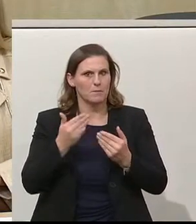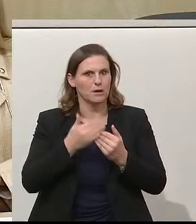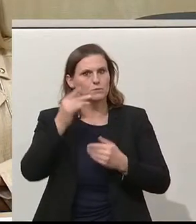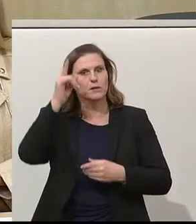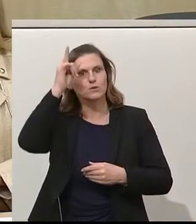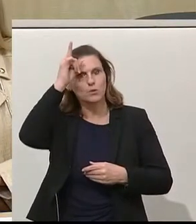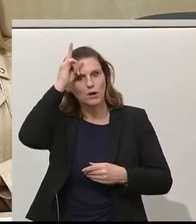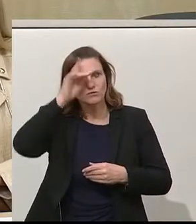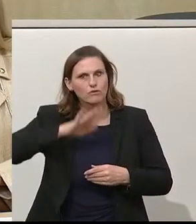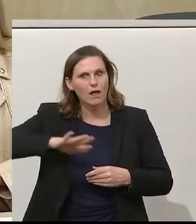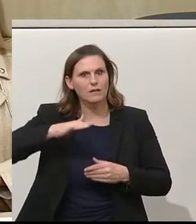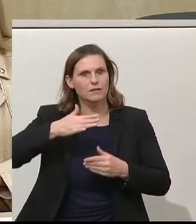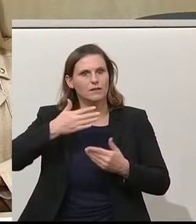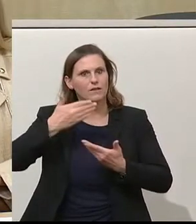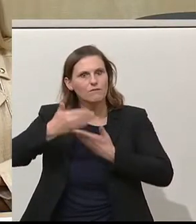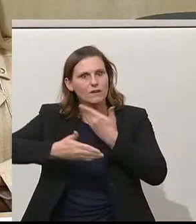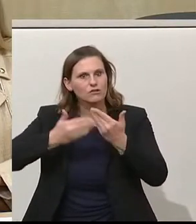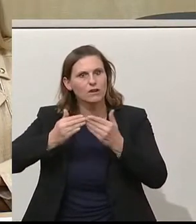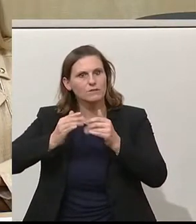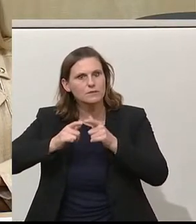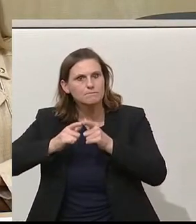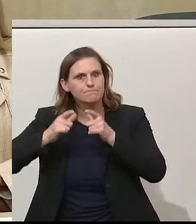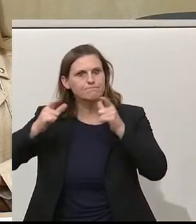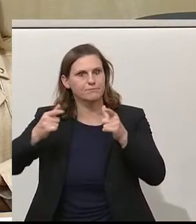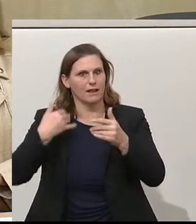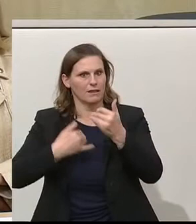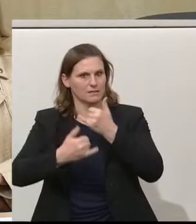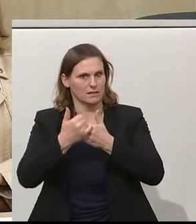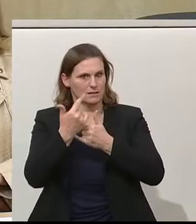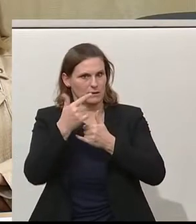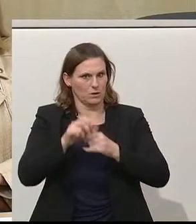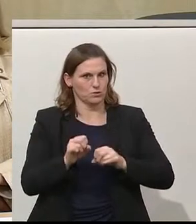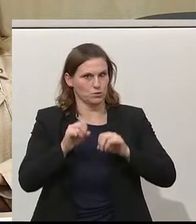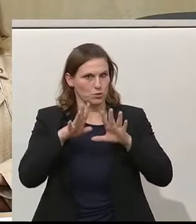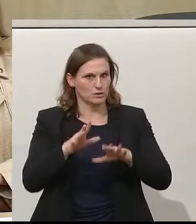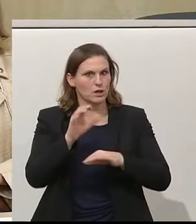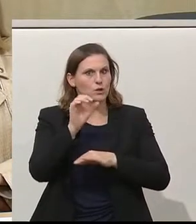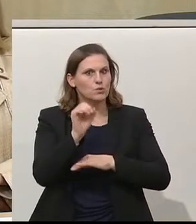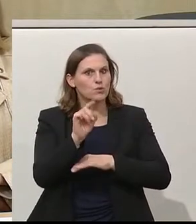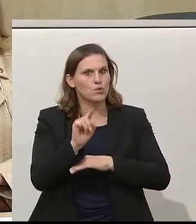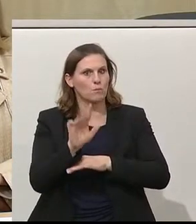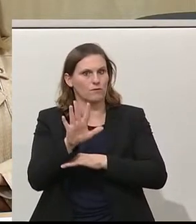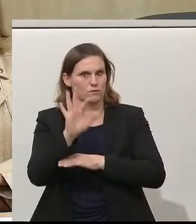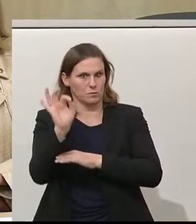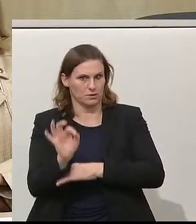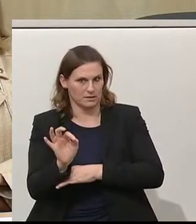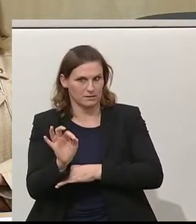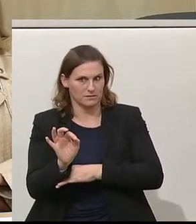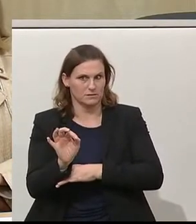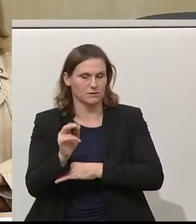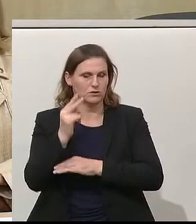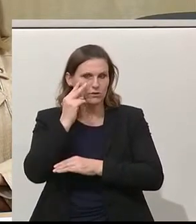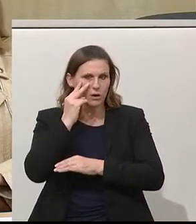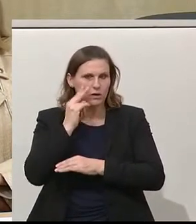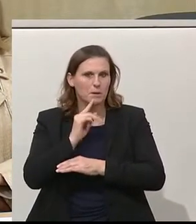lag das Wirtschaftswachstum im letzten Jahr 2019 gerade mal bei 0,5% und ist damit am